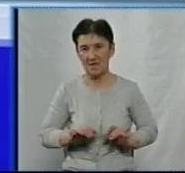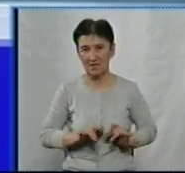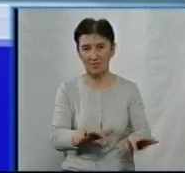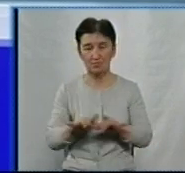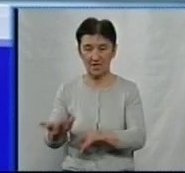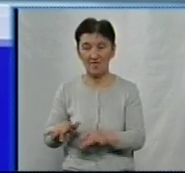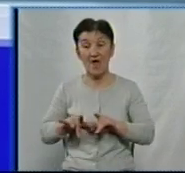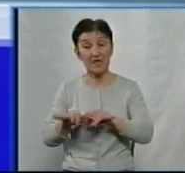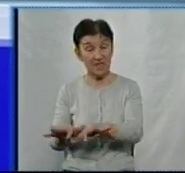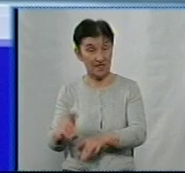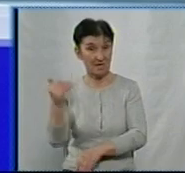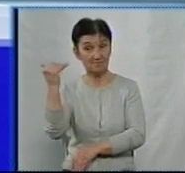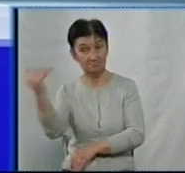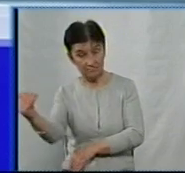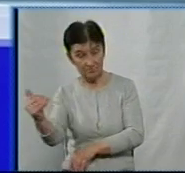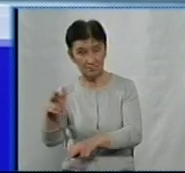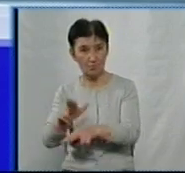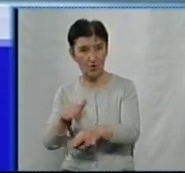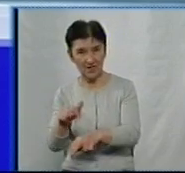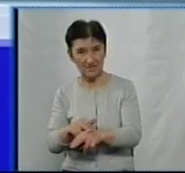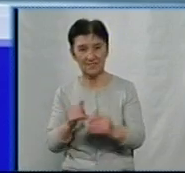і дій стосовно поліцейських.